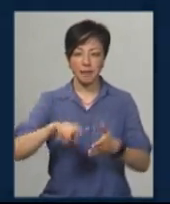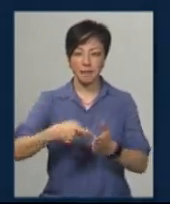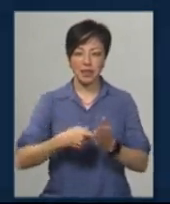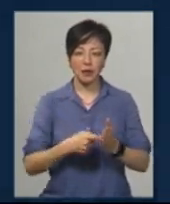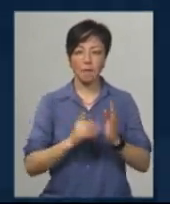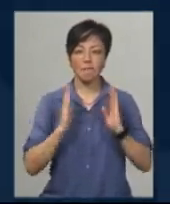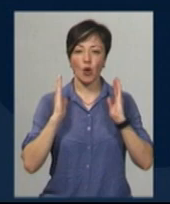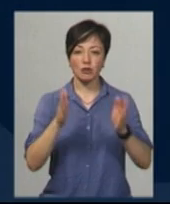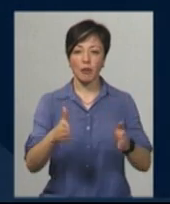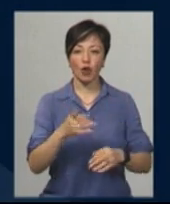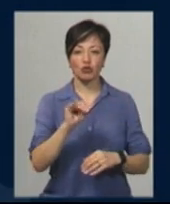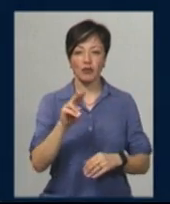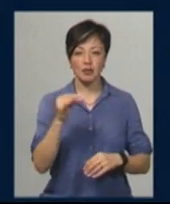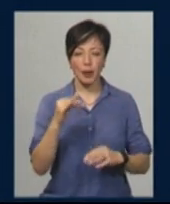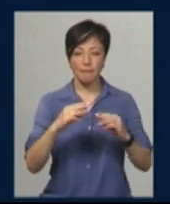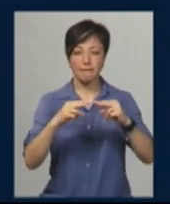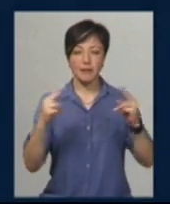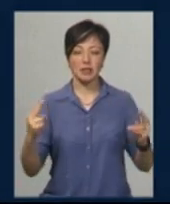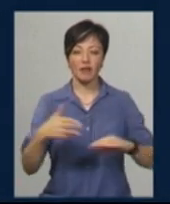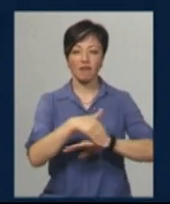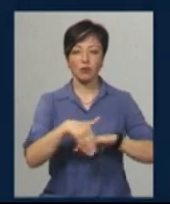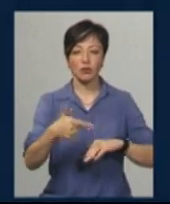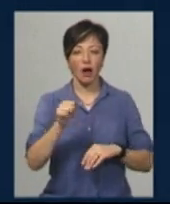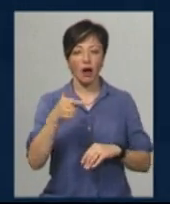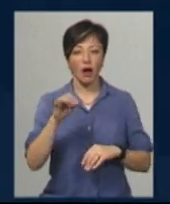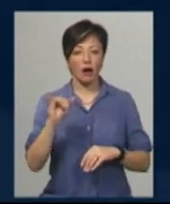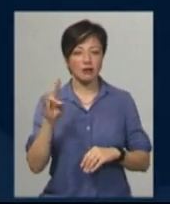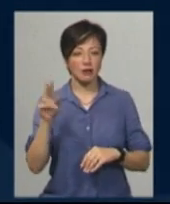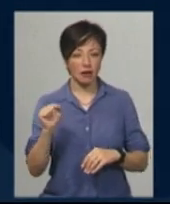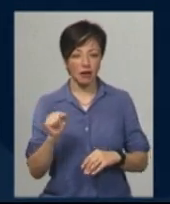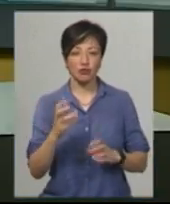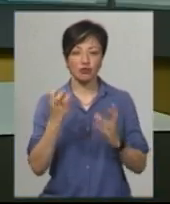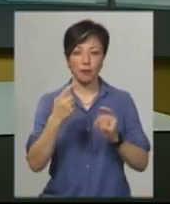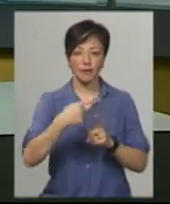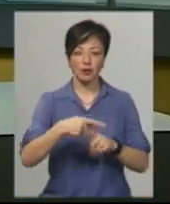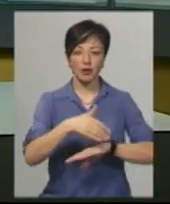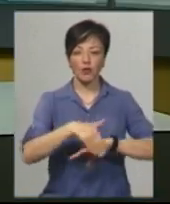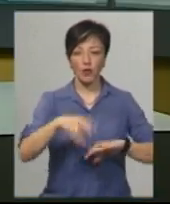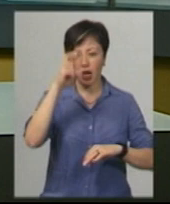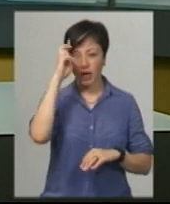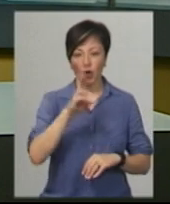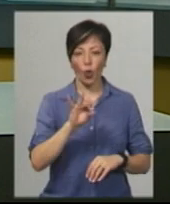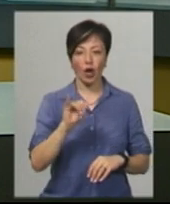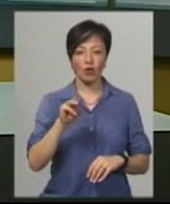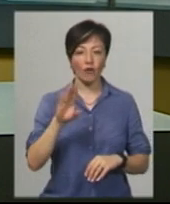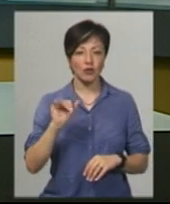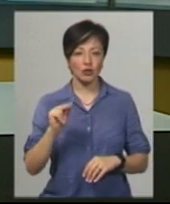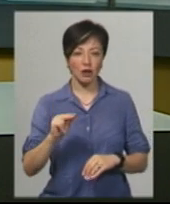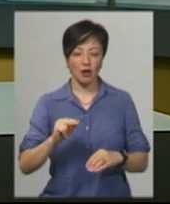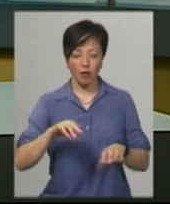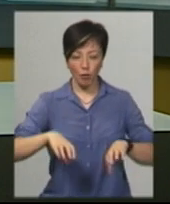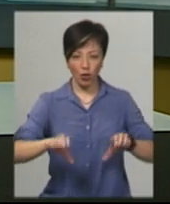Грушевського, Новопланівський міст і вулицю Гагаріна. Крім того, каже Сергій Бабій, на вулиці Князів-Каріатовичів водоймою вимило